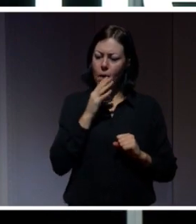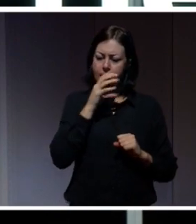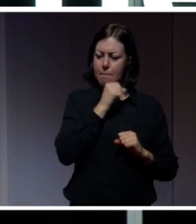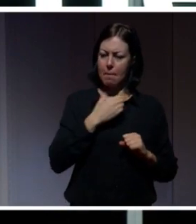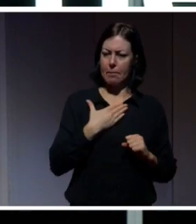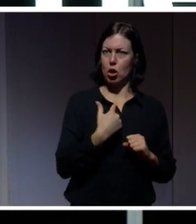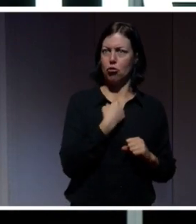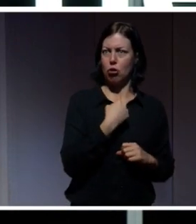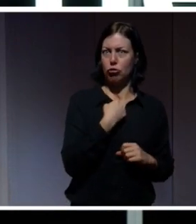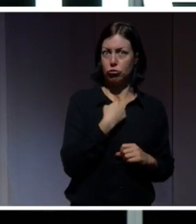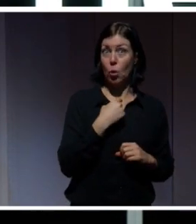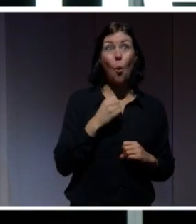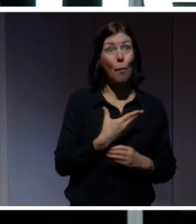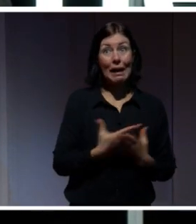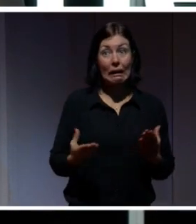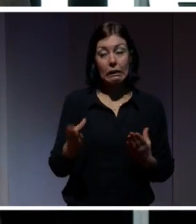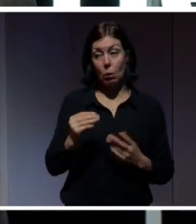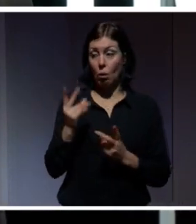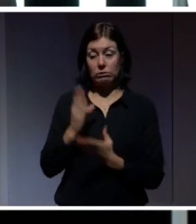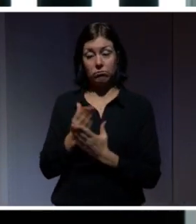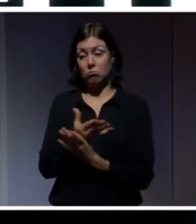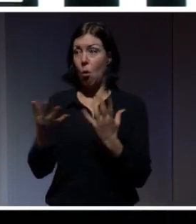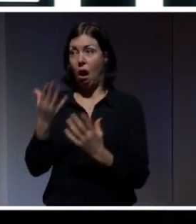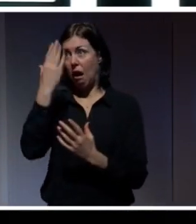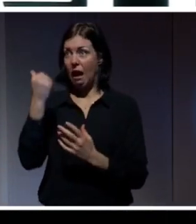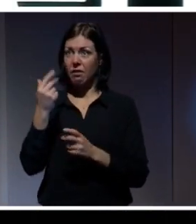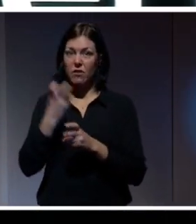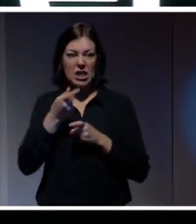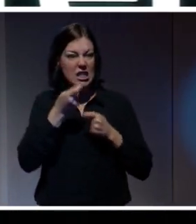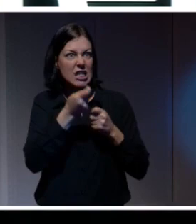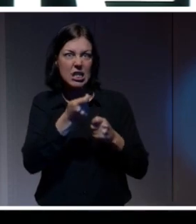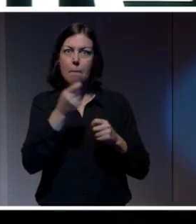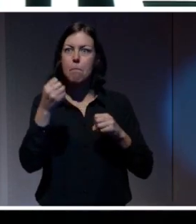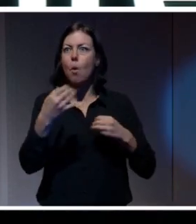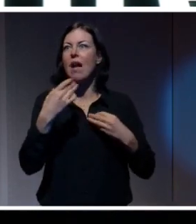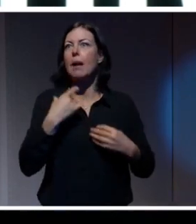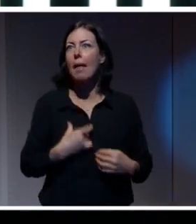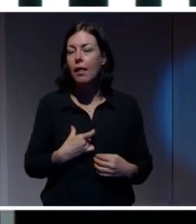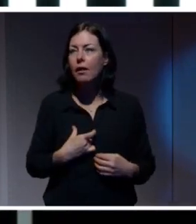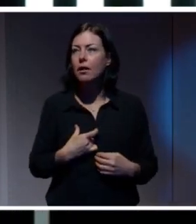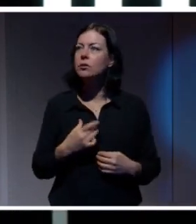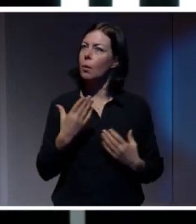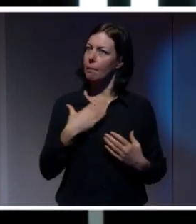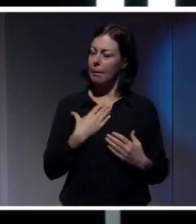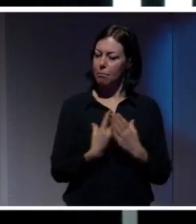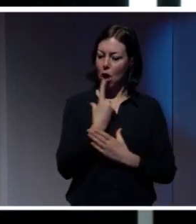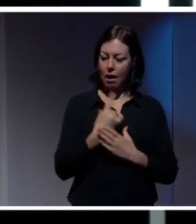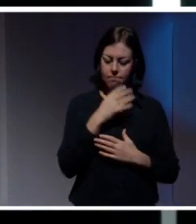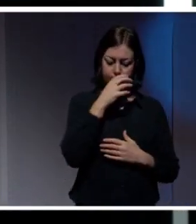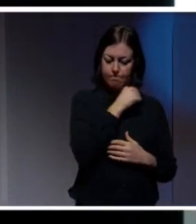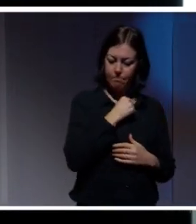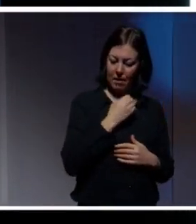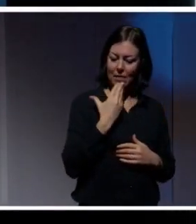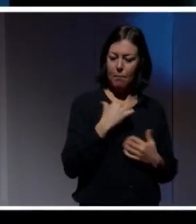I annat fall skulle jag lätt bli föremål för utpressningsförsök till exempel. Så min möjlighet att hålla hemligt vilka politiska